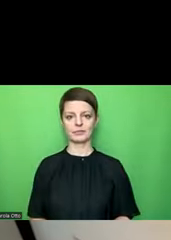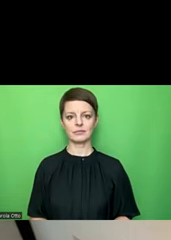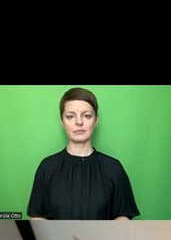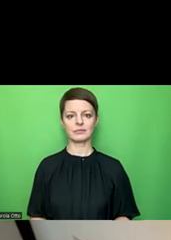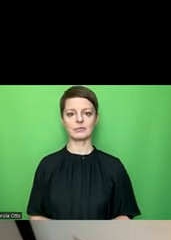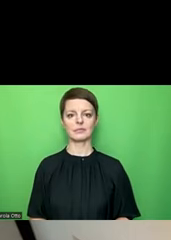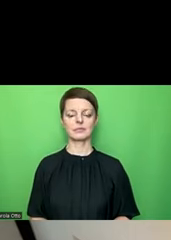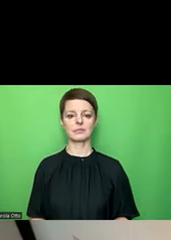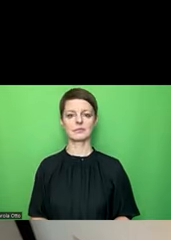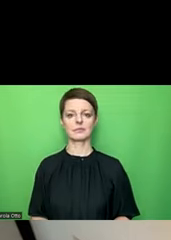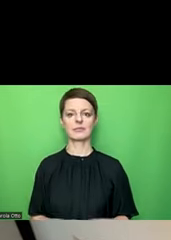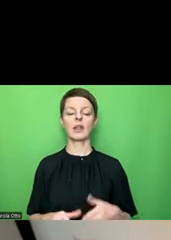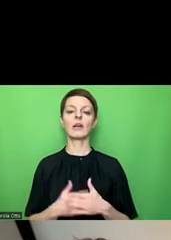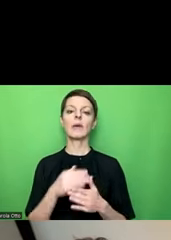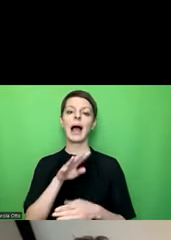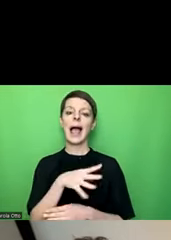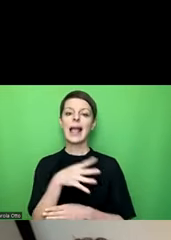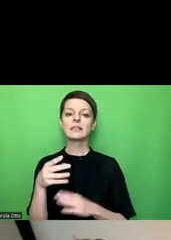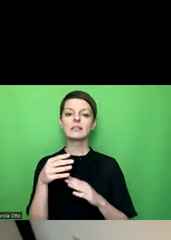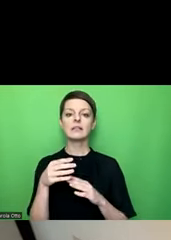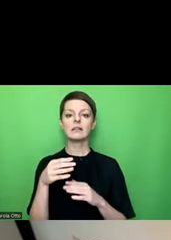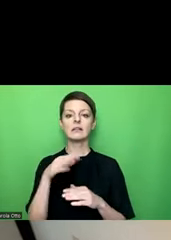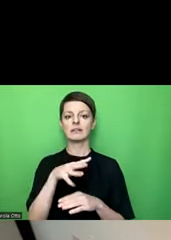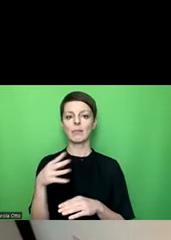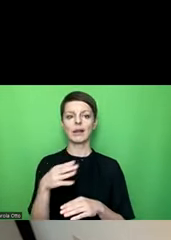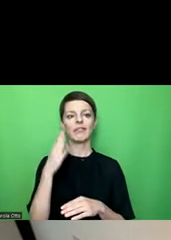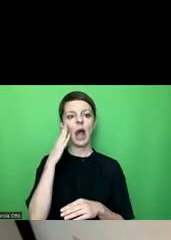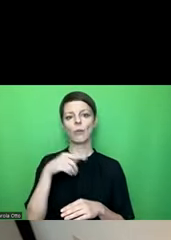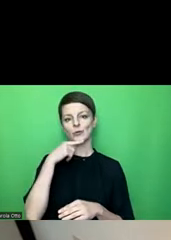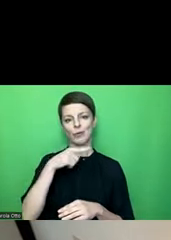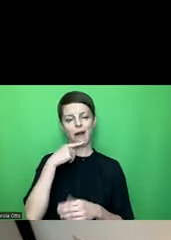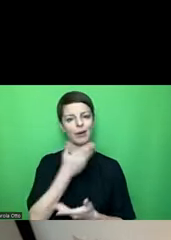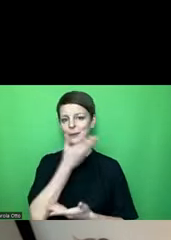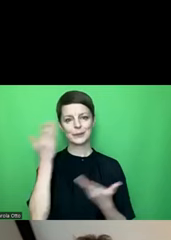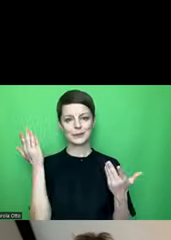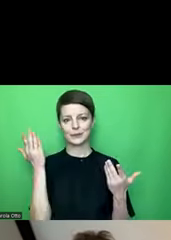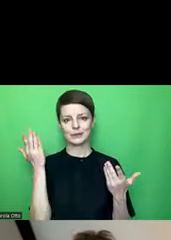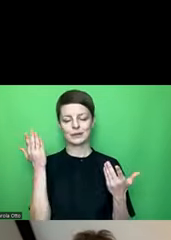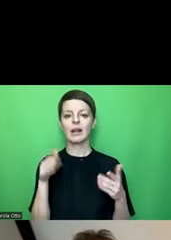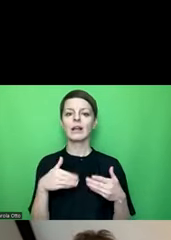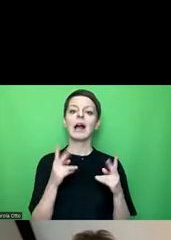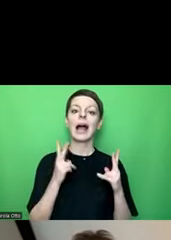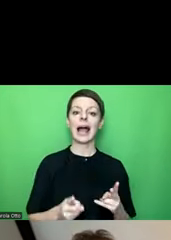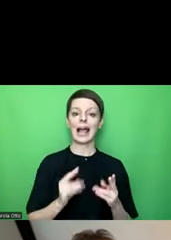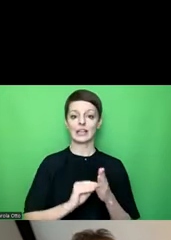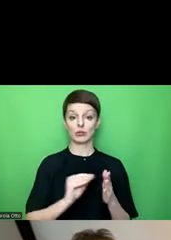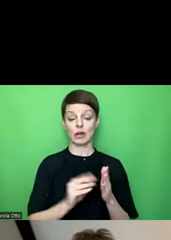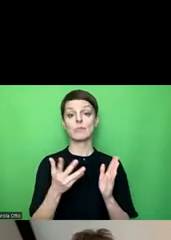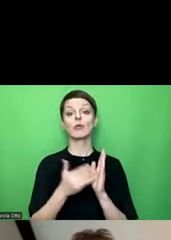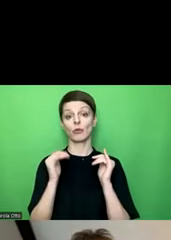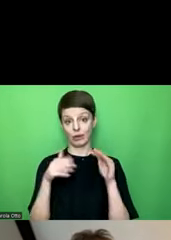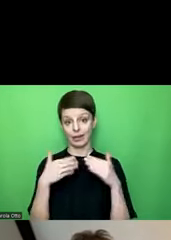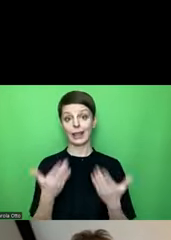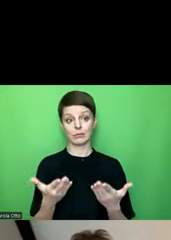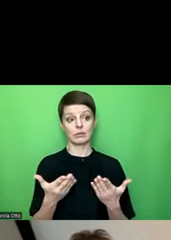Außerdem gibt es bei Excel-Tabellen keine Hauptsprache, die ich festlegen kann. Also es gibt zwar die Rechtschreibprüfung, hierbei